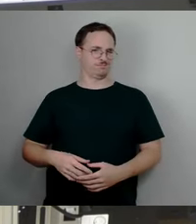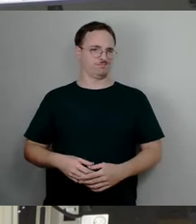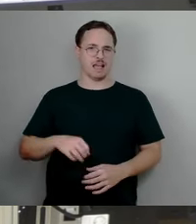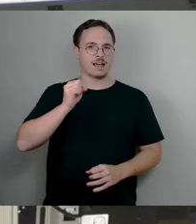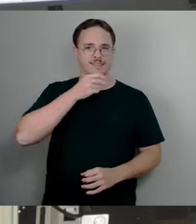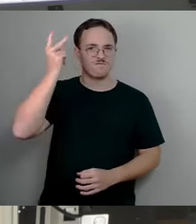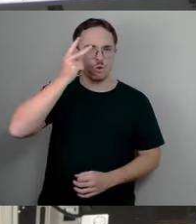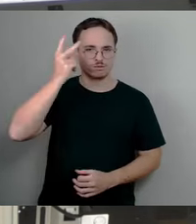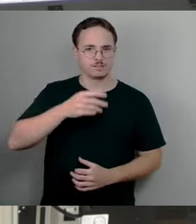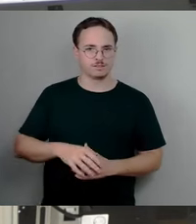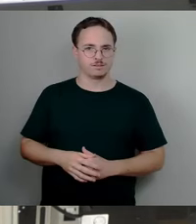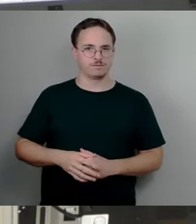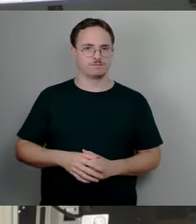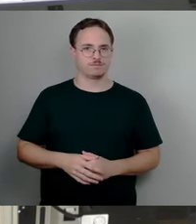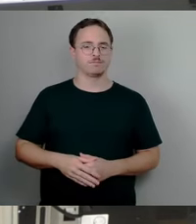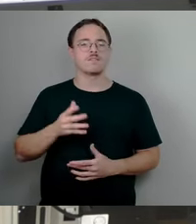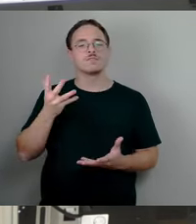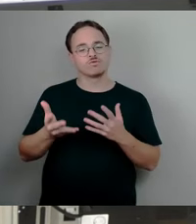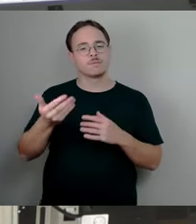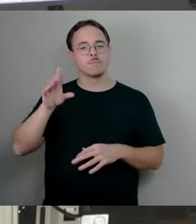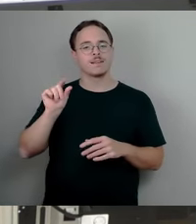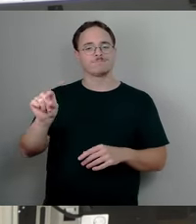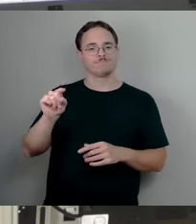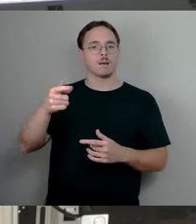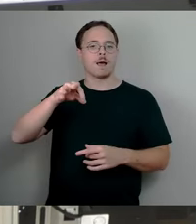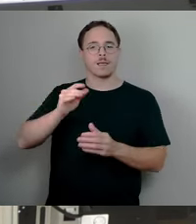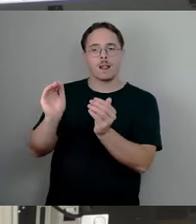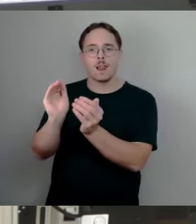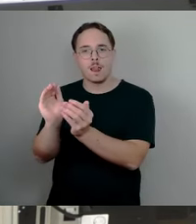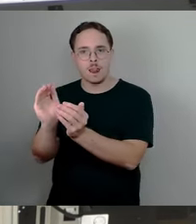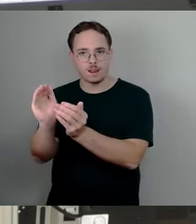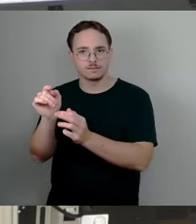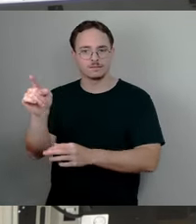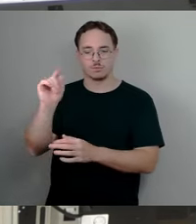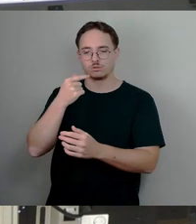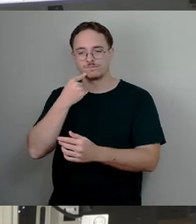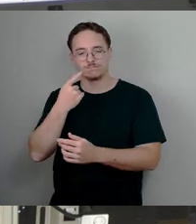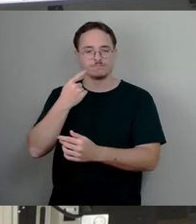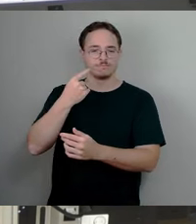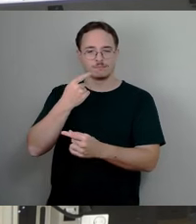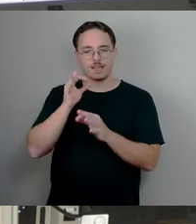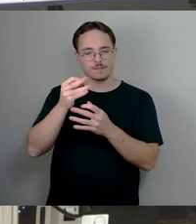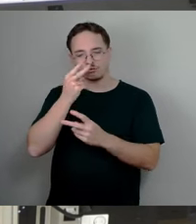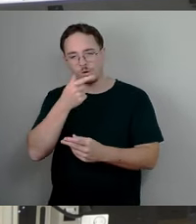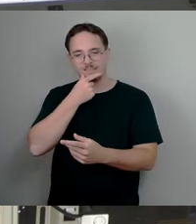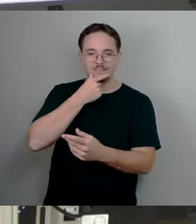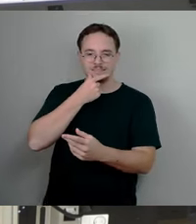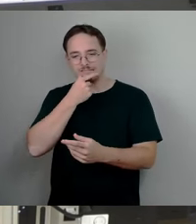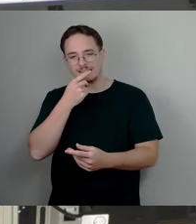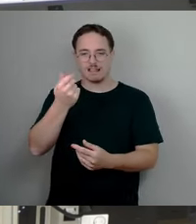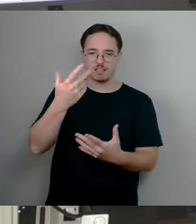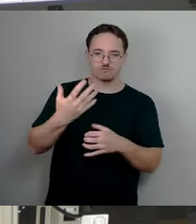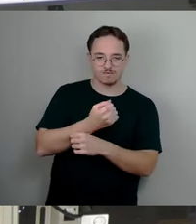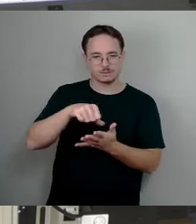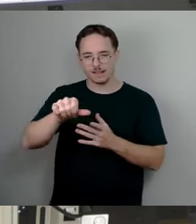Vielmehr sind es die Klein- und Kleinstparteien, die jeden Cent umdrehen müssen, um ihre politische Arbeit leisten zu können. Ich